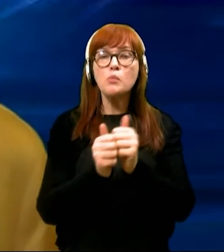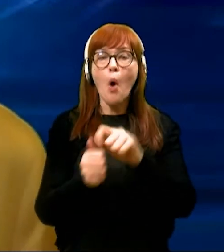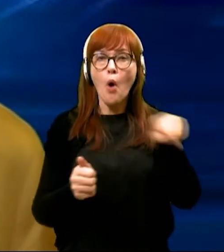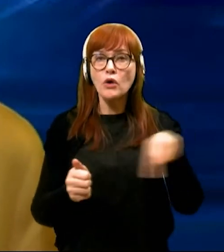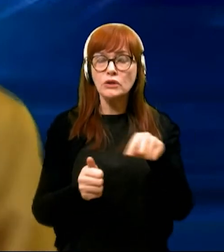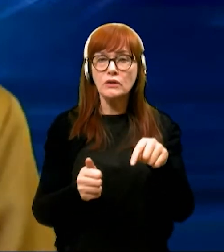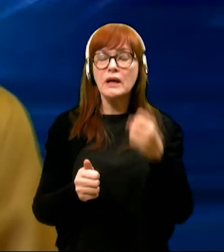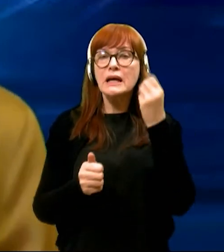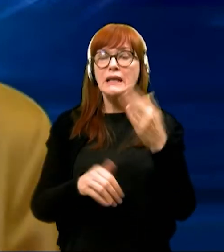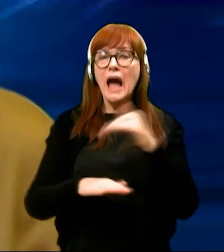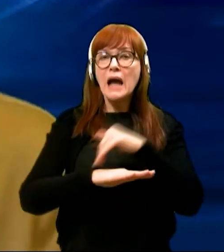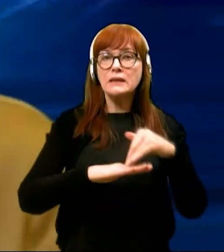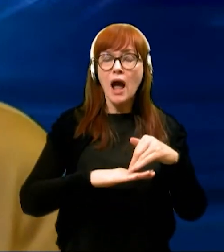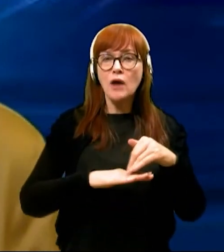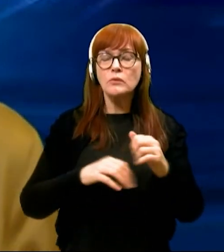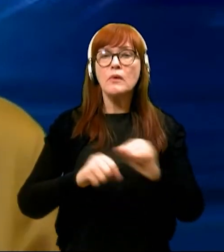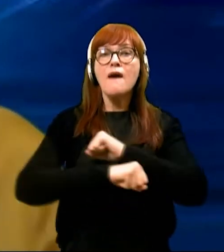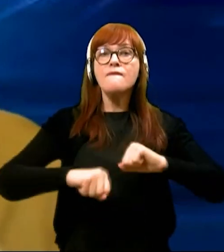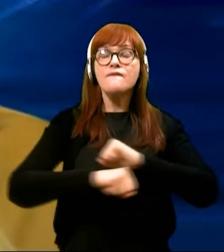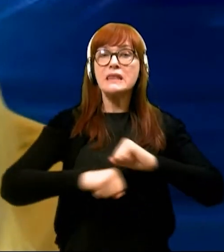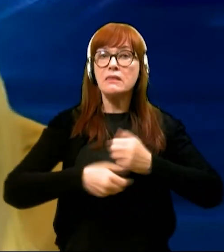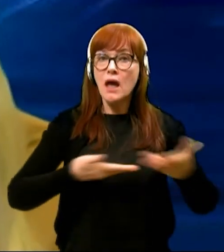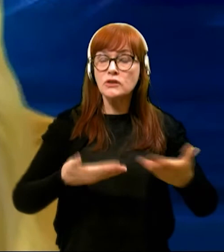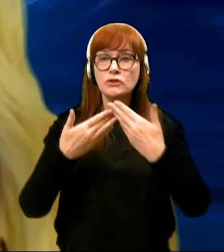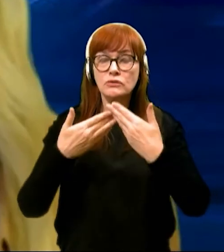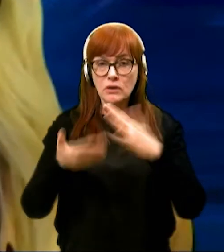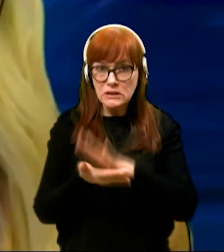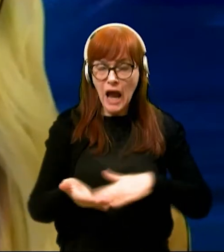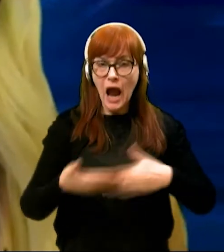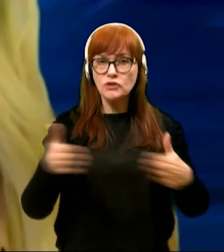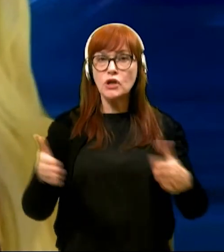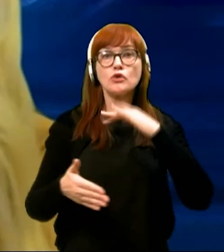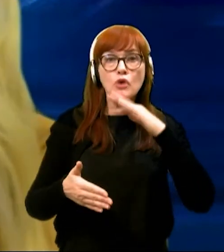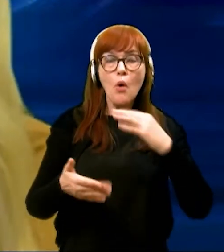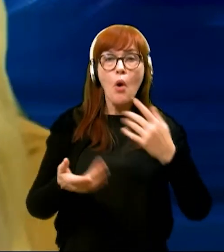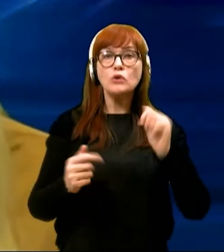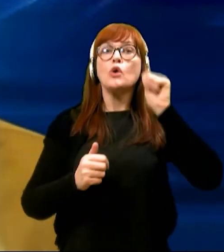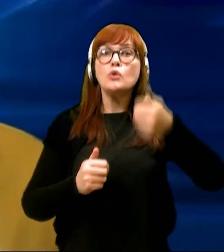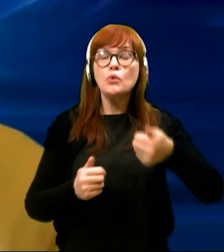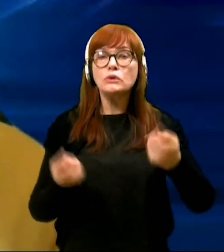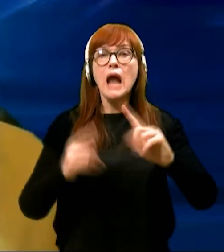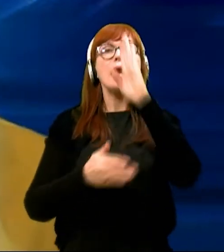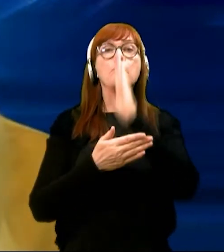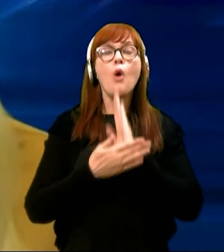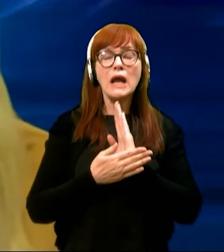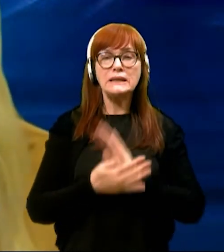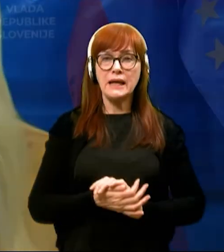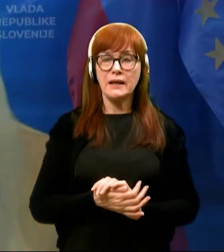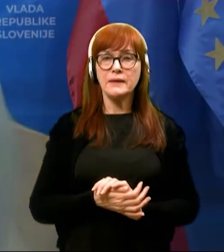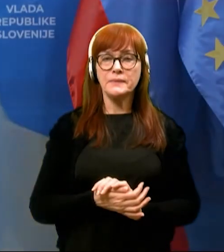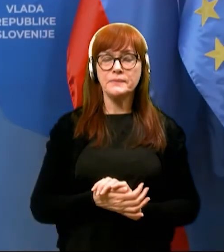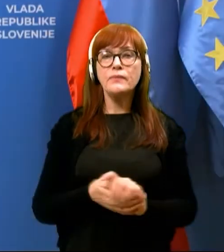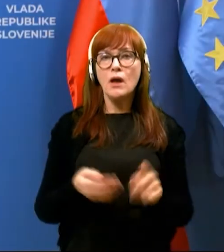lahko, če vas prav razumem, fitness je odprejo svoje vrate, je to v soboto, jutri ali v ponedelje? Zame